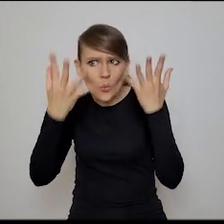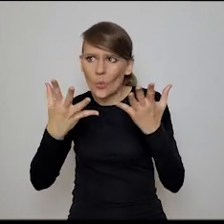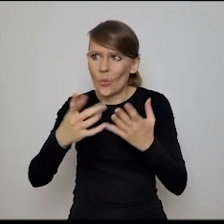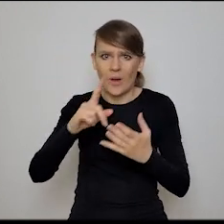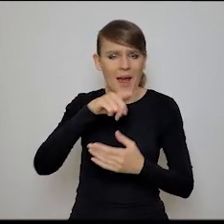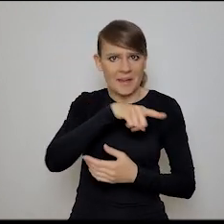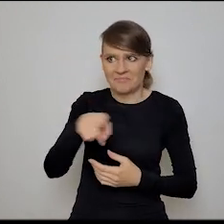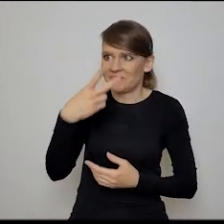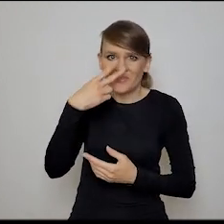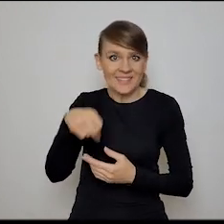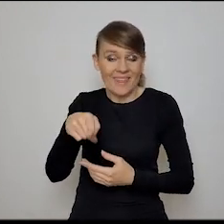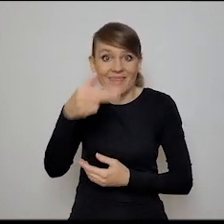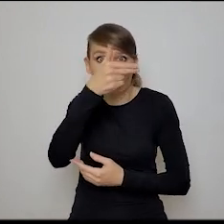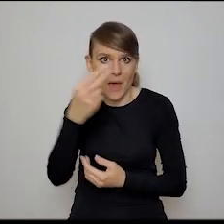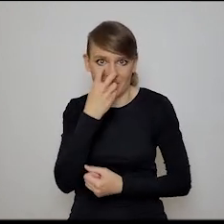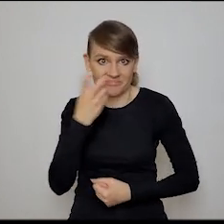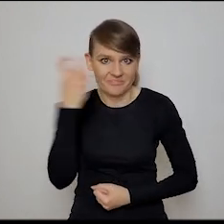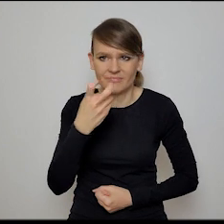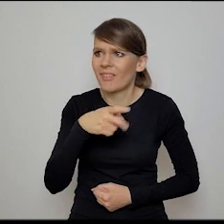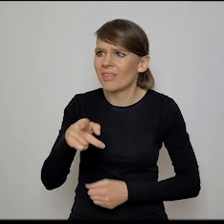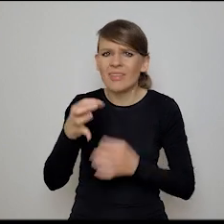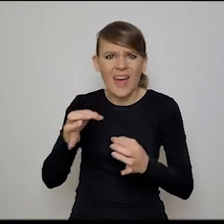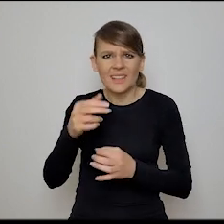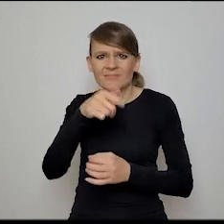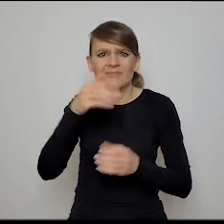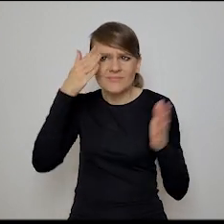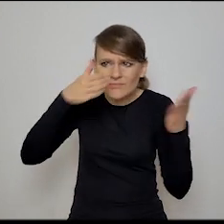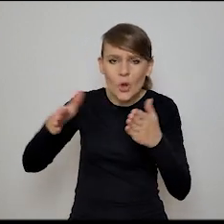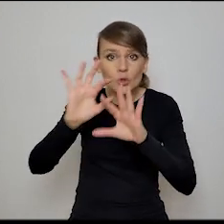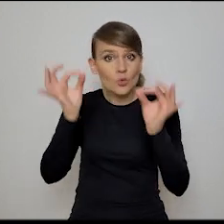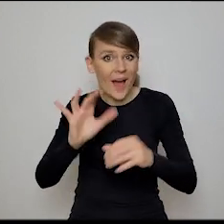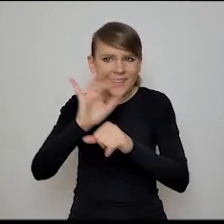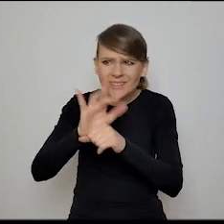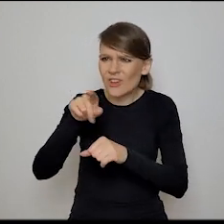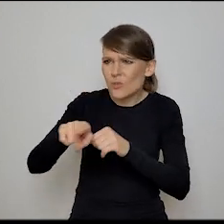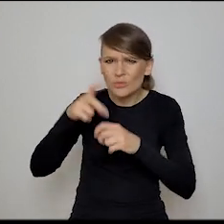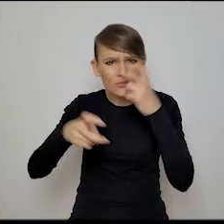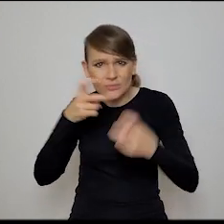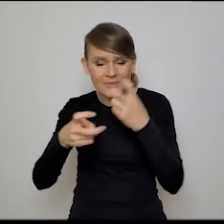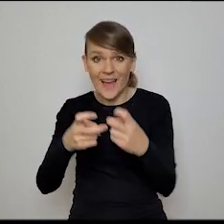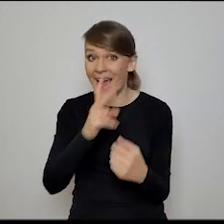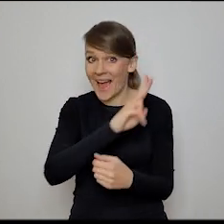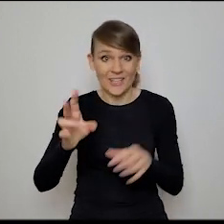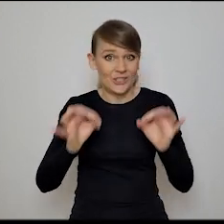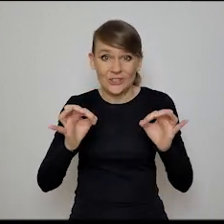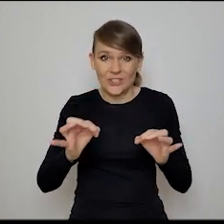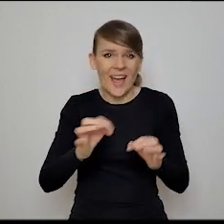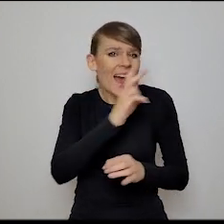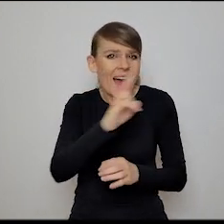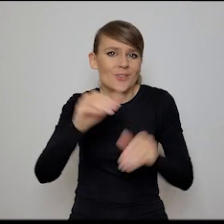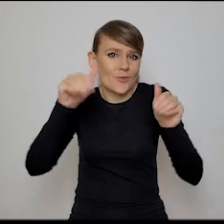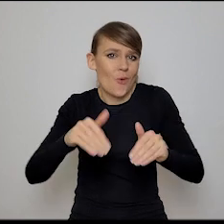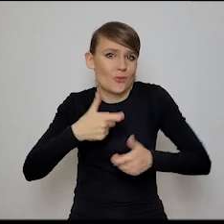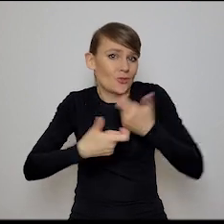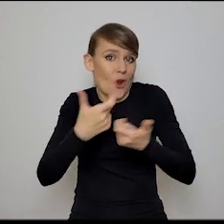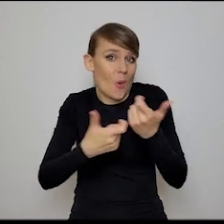bardzo odpaliła jako taki temat powiedzmy poszukiwań, czy też w sztuce krytycznej jest obecna. No i w zasadzie każdy może dzisiaj i każda zbudować